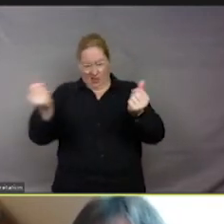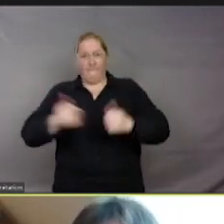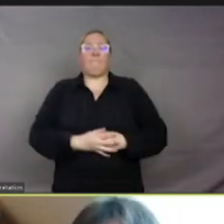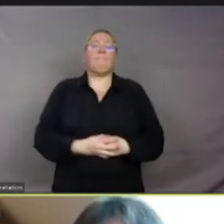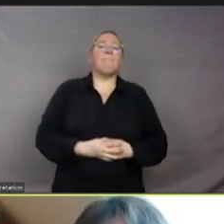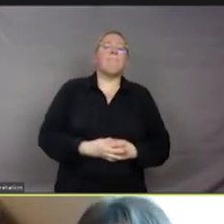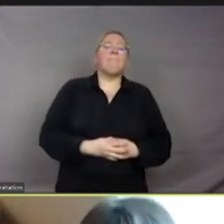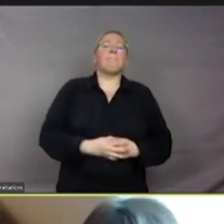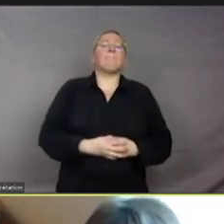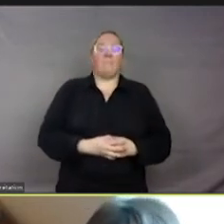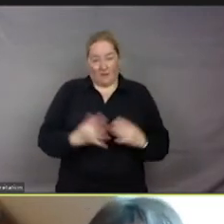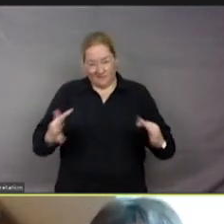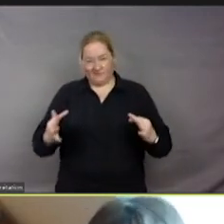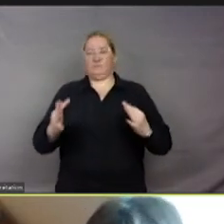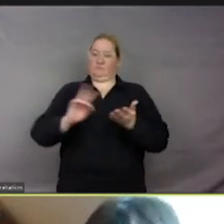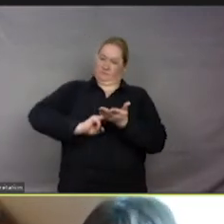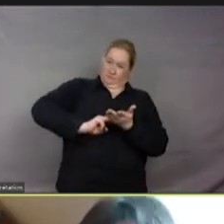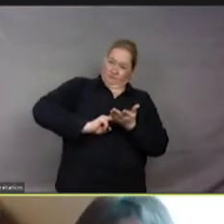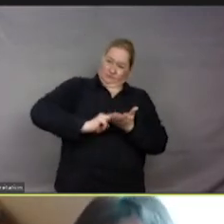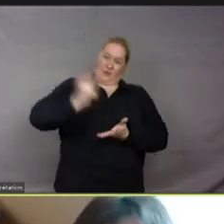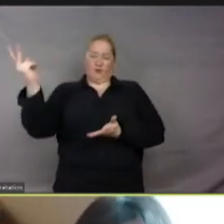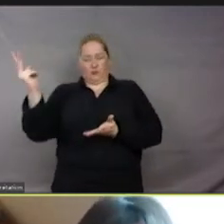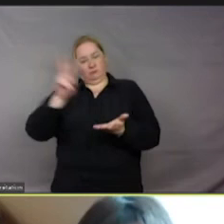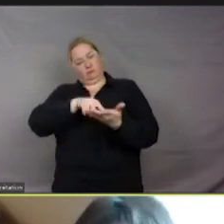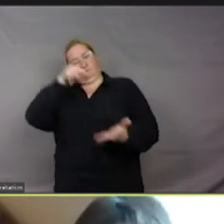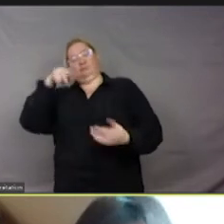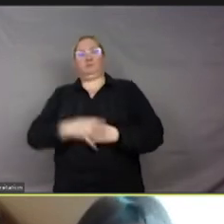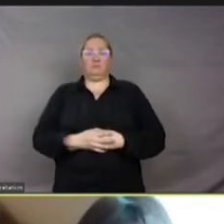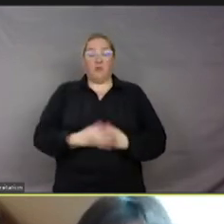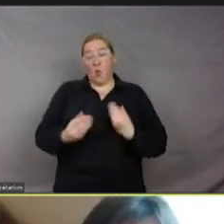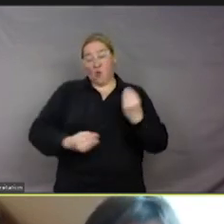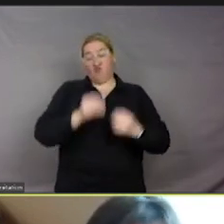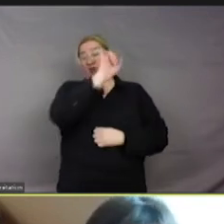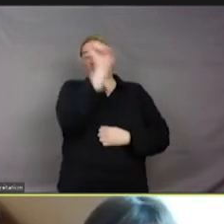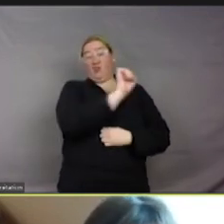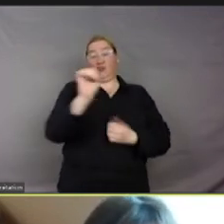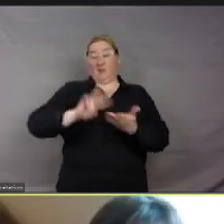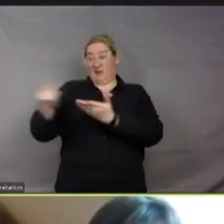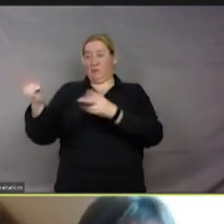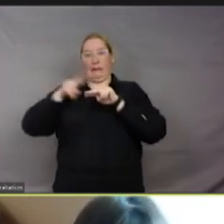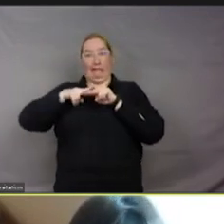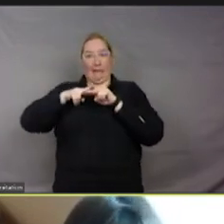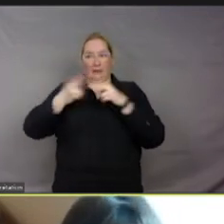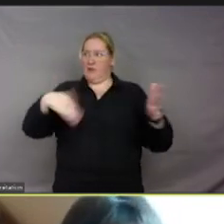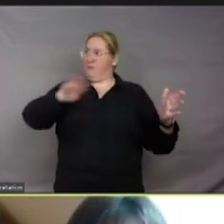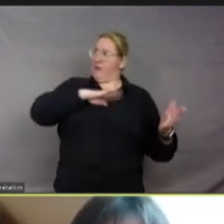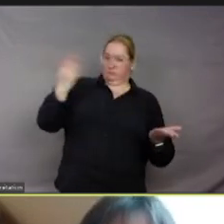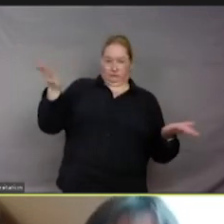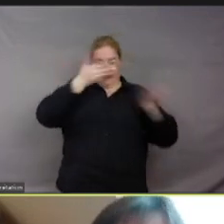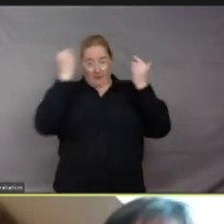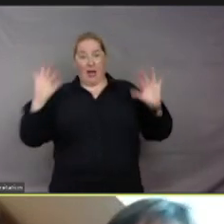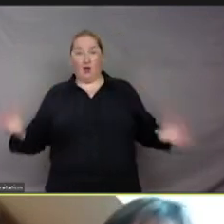vous voyez qu'en traduction, soit on ne traduit pas du tout le mot « sentience » parce qu'apparemment, on ne sait pas le traduire,